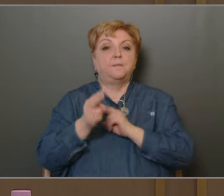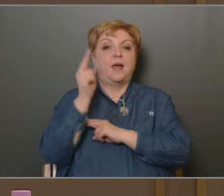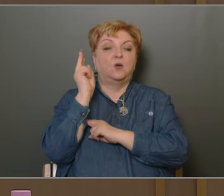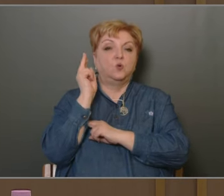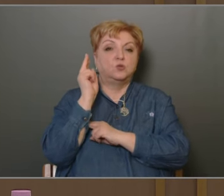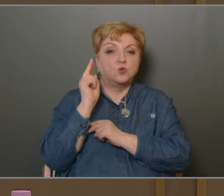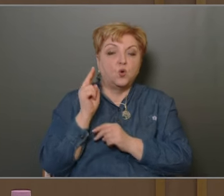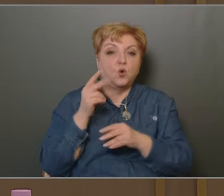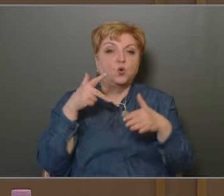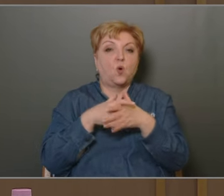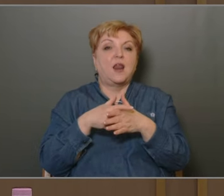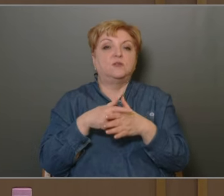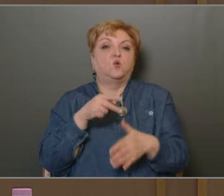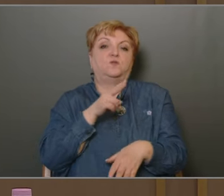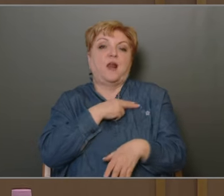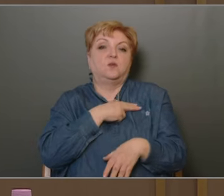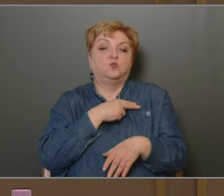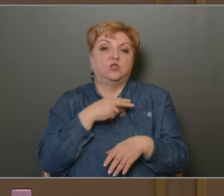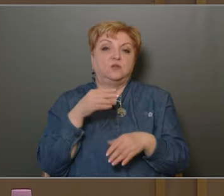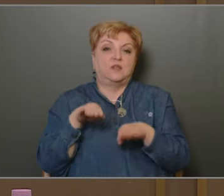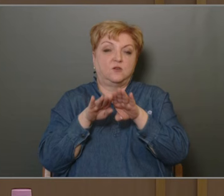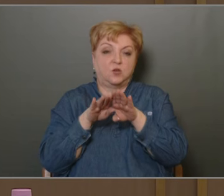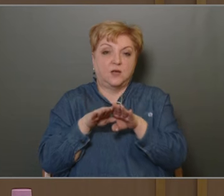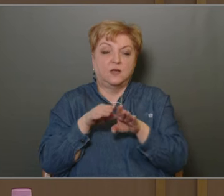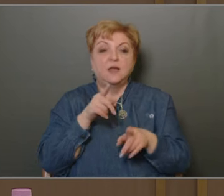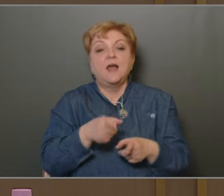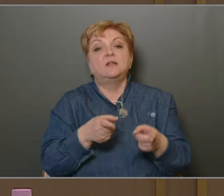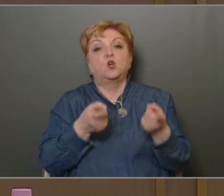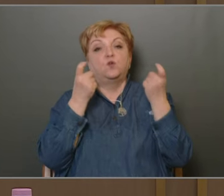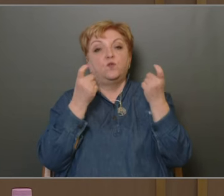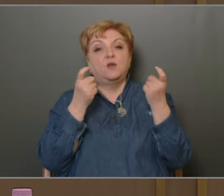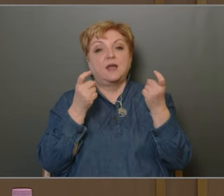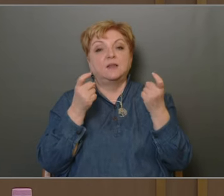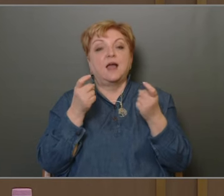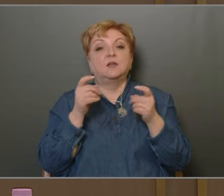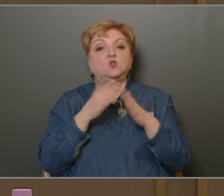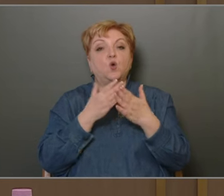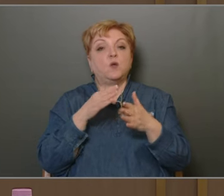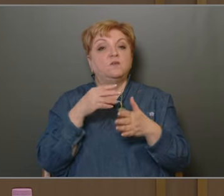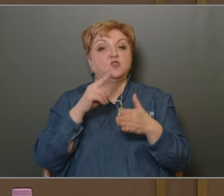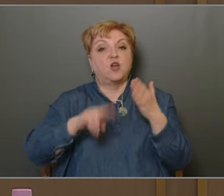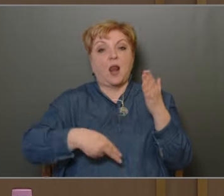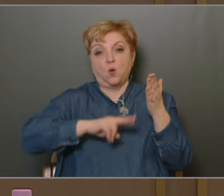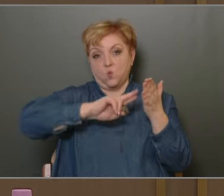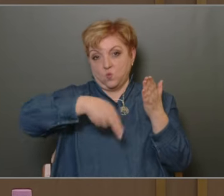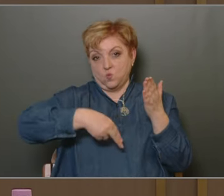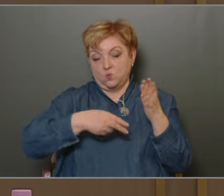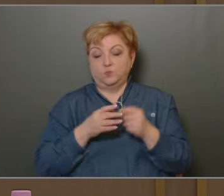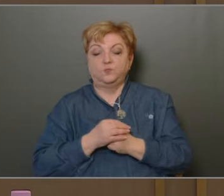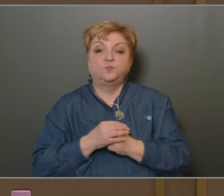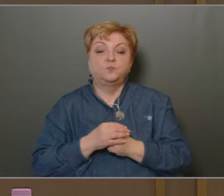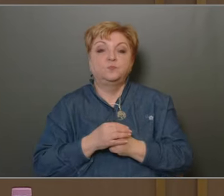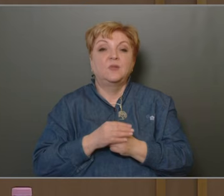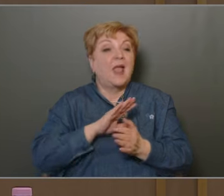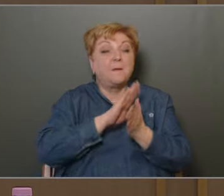felelősségű társaság. És végül mindezt a megbízott független könyvvizsgáló dr. Gutmann György aláírásával eljegyezte,